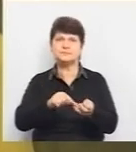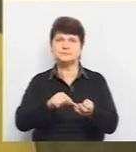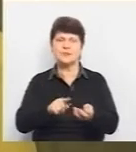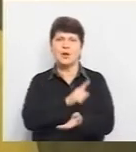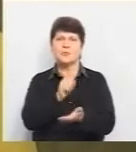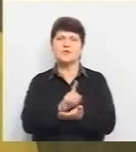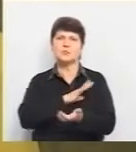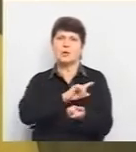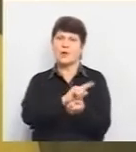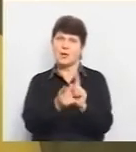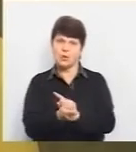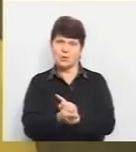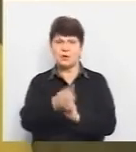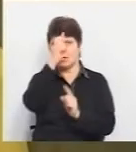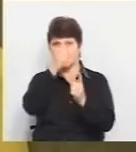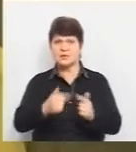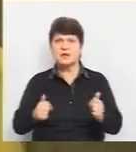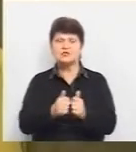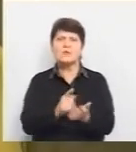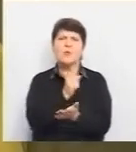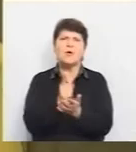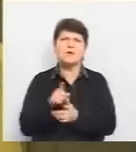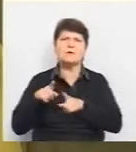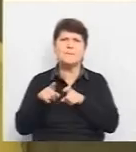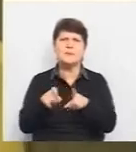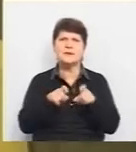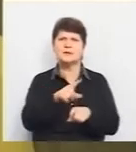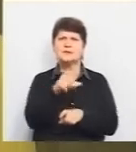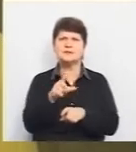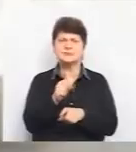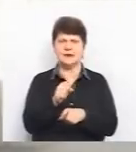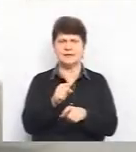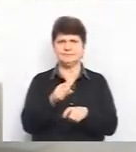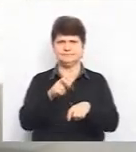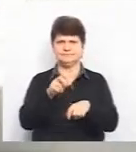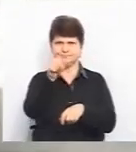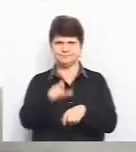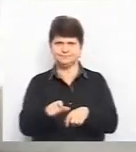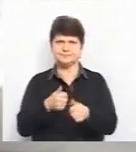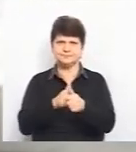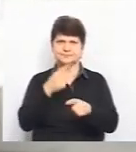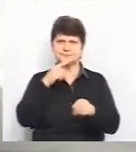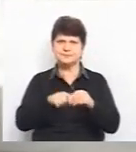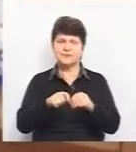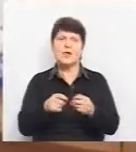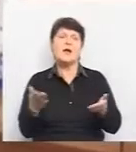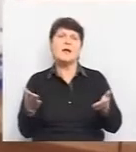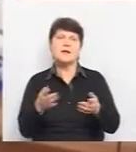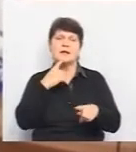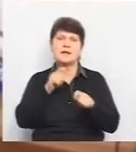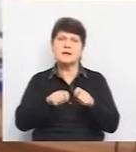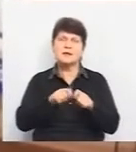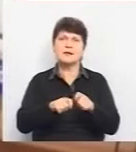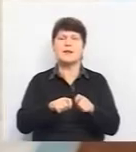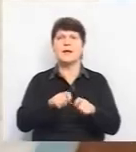бути навпаки. Держава має бігати за кожним пацієнтом, тестувати, тестувати і тестувати. Які саме тести будуть використовувати експрес чи